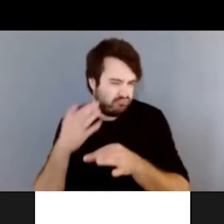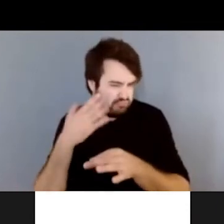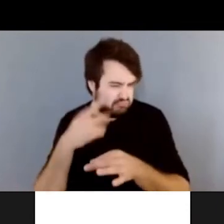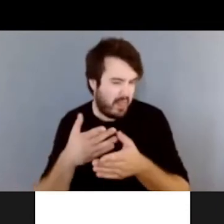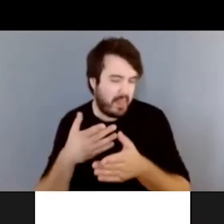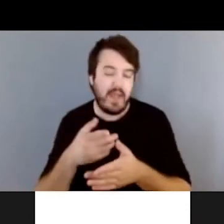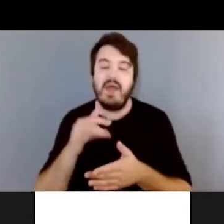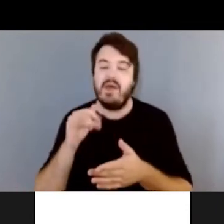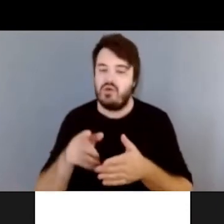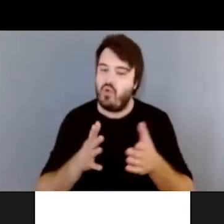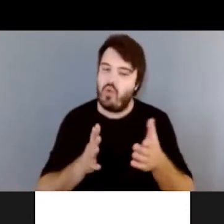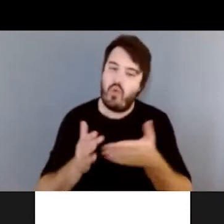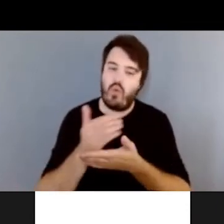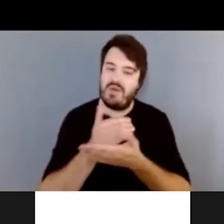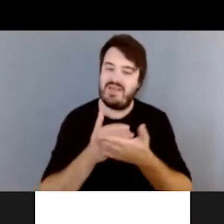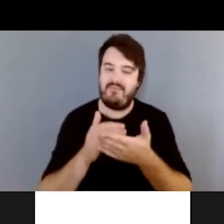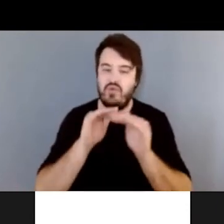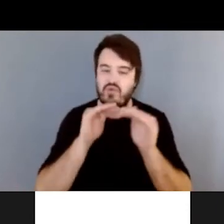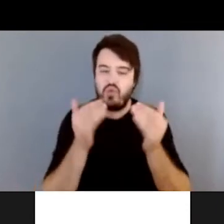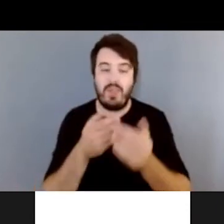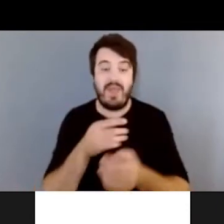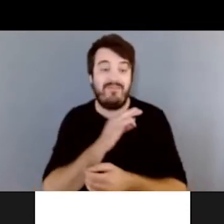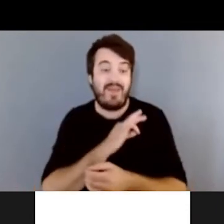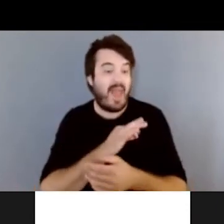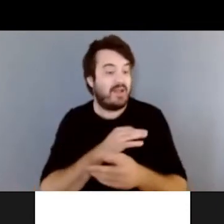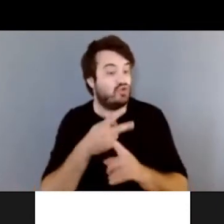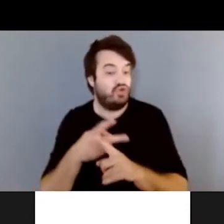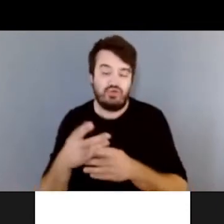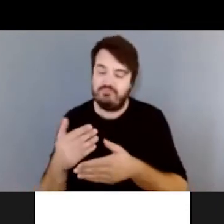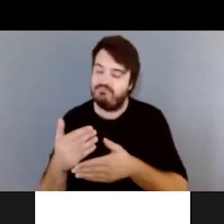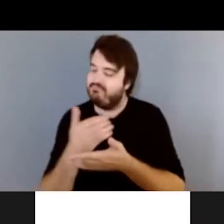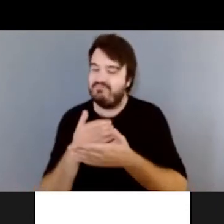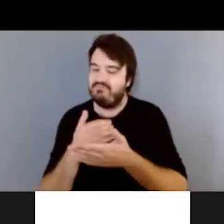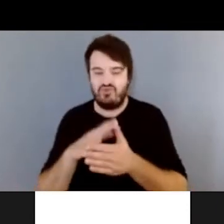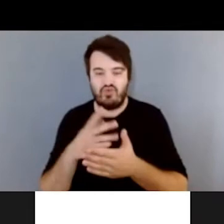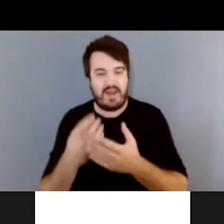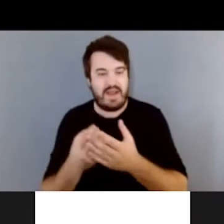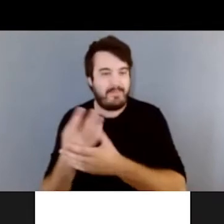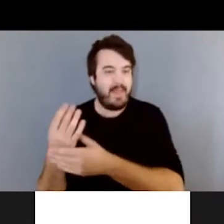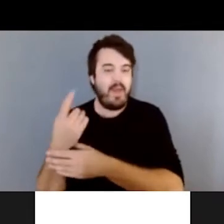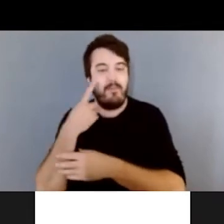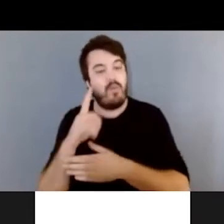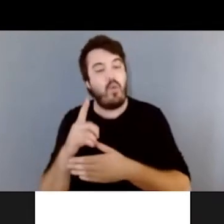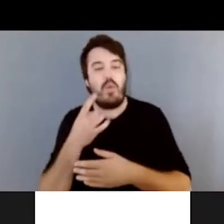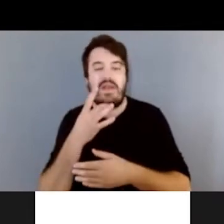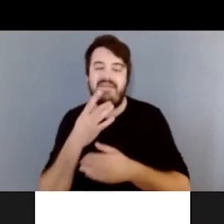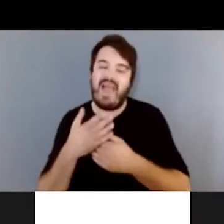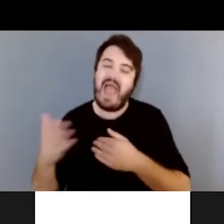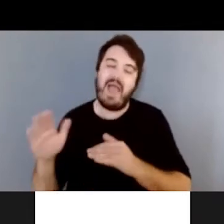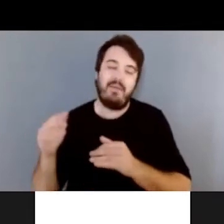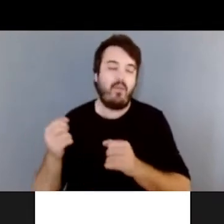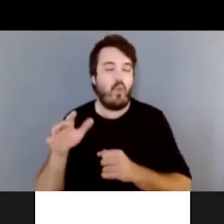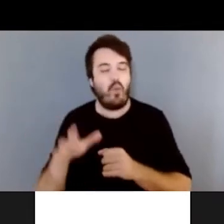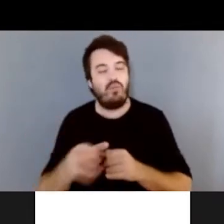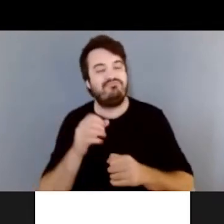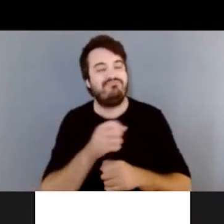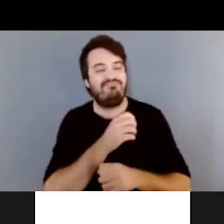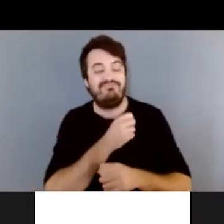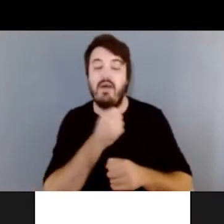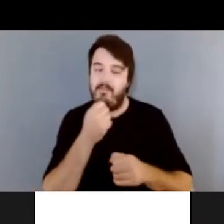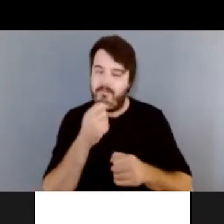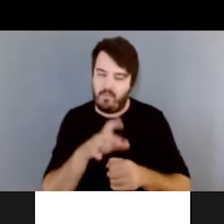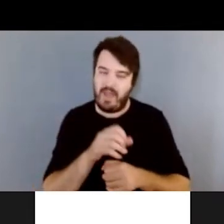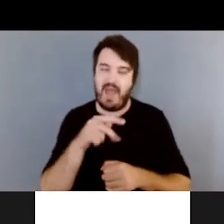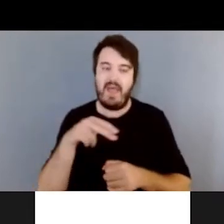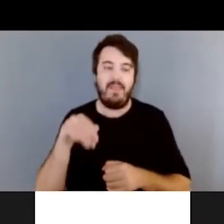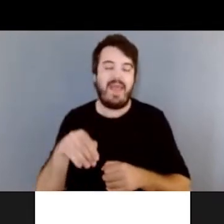tous les bienfaits des plantes pour l'hiver. Donc, on peut utiliser aussi le thym en